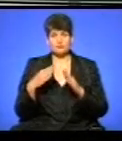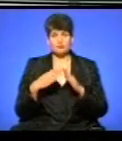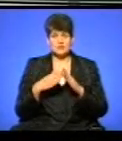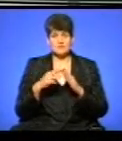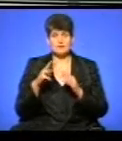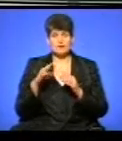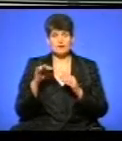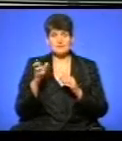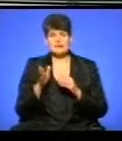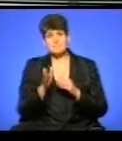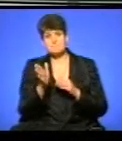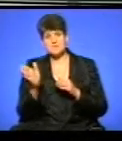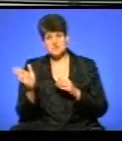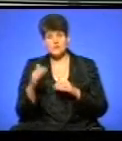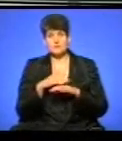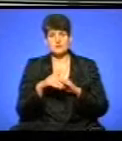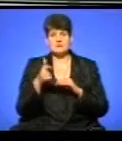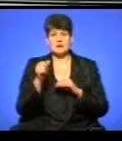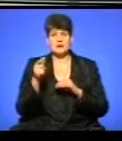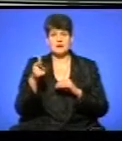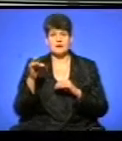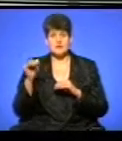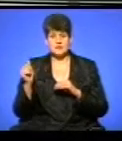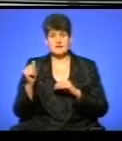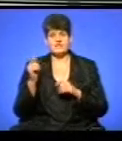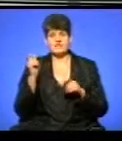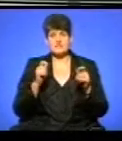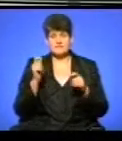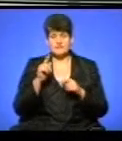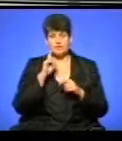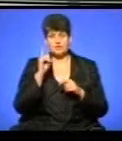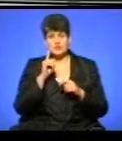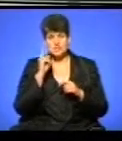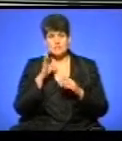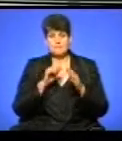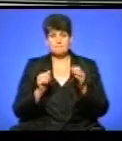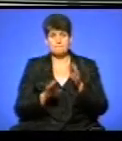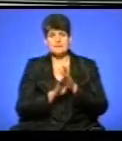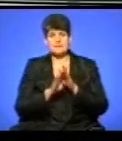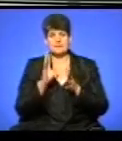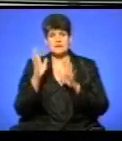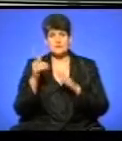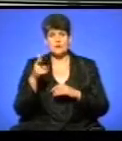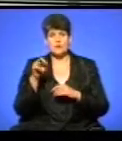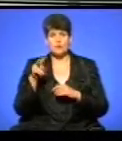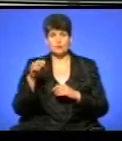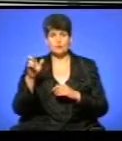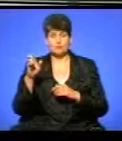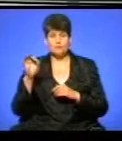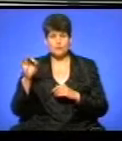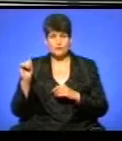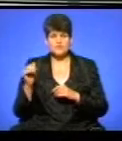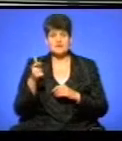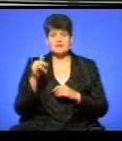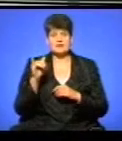Миколинецька Бічна, вулиця Гагаріна, Фестивальна, Молодіжна, Підлісна, Козацька, Шкільна, Вулиця Голубовича, Ярмуша, Студинського,